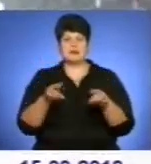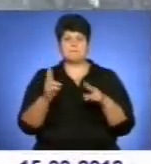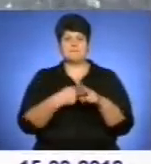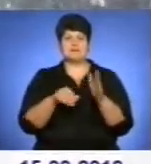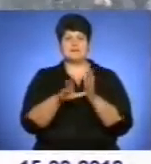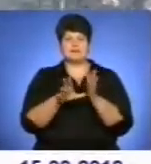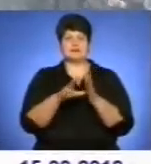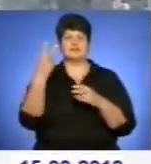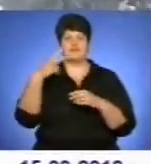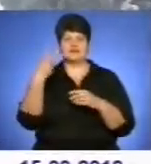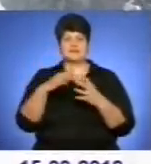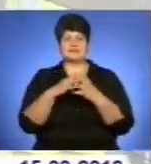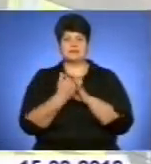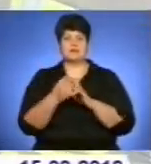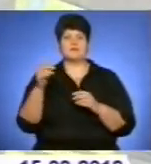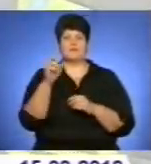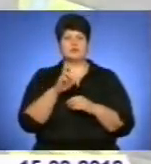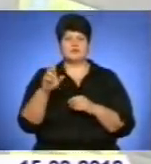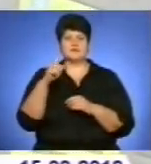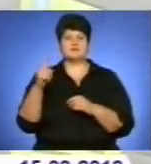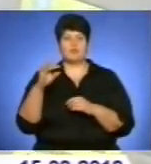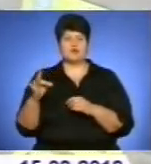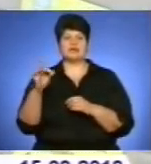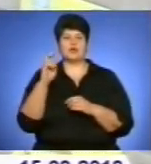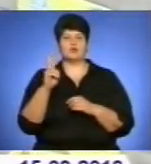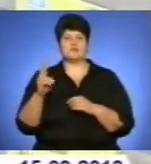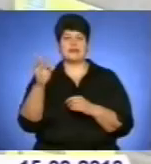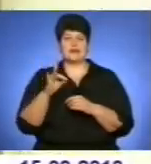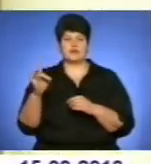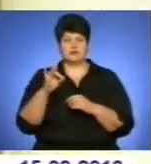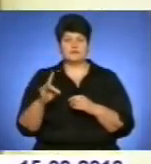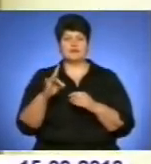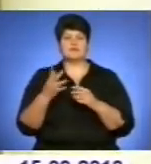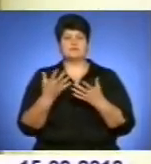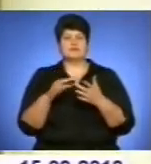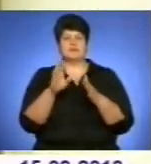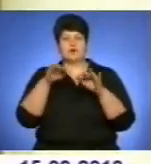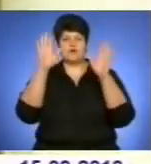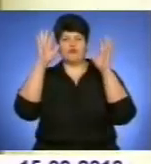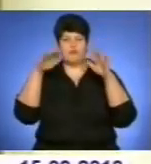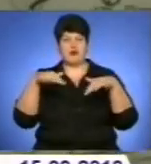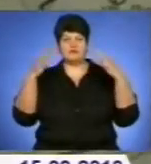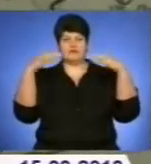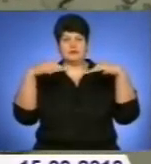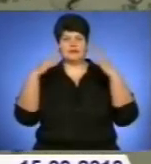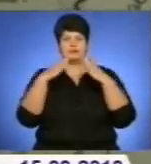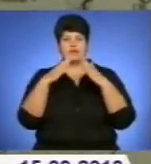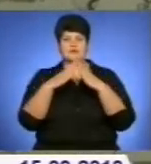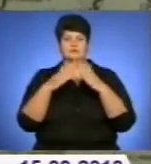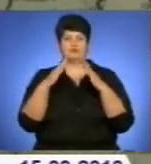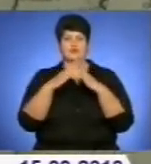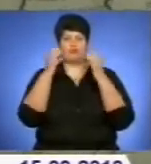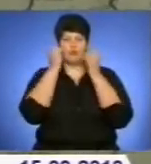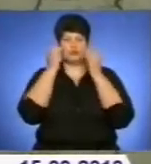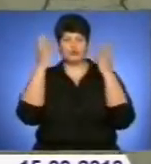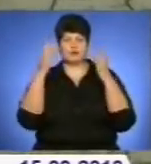буде допомагати добратися швидкій на місце і вивільнюватися з транспортного засобу потерпілих. Станом на